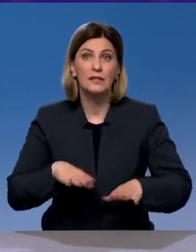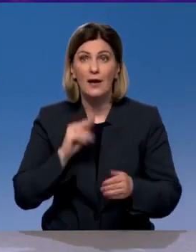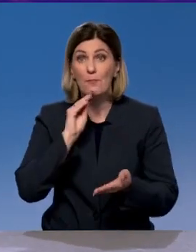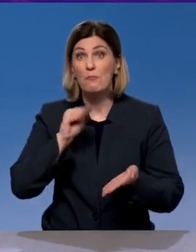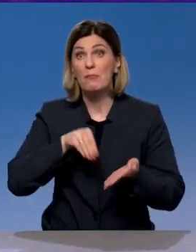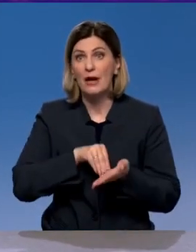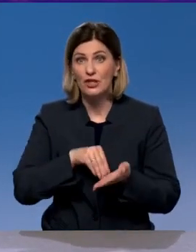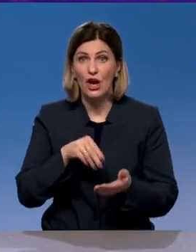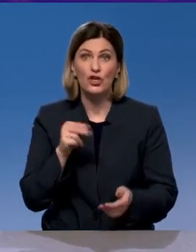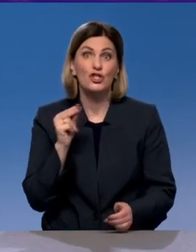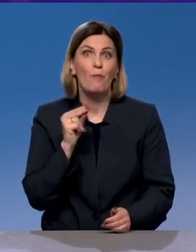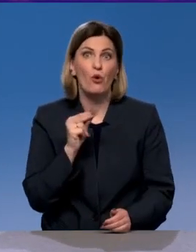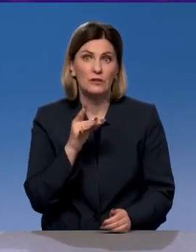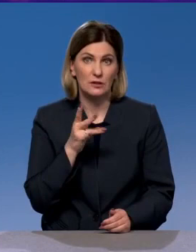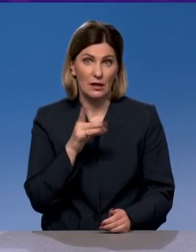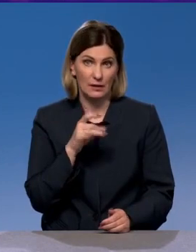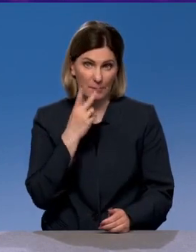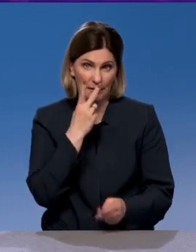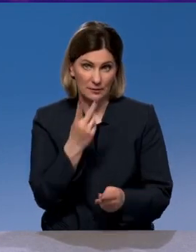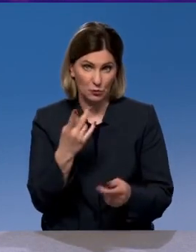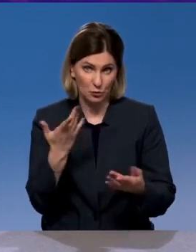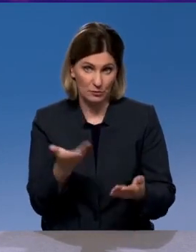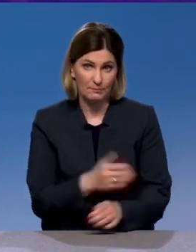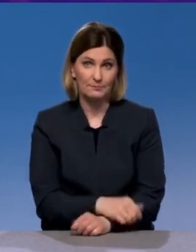Чебоксарах. Посмотрим наш репортаж и продолжим разговор.